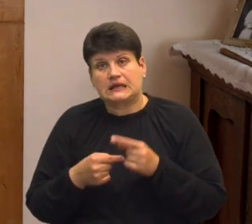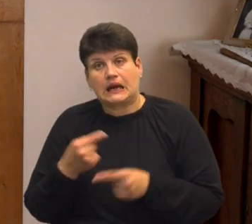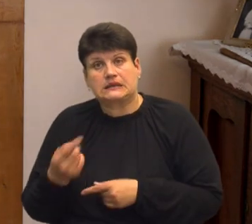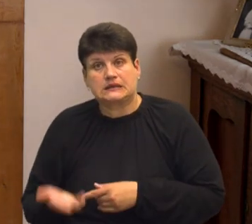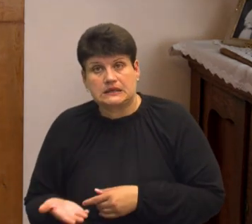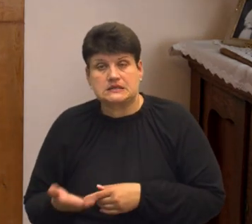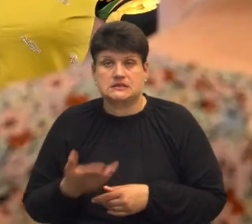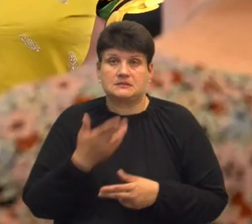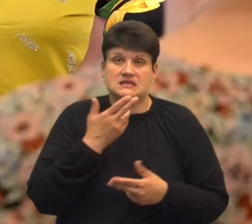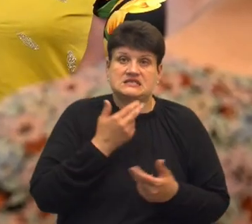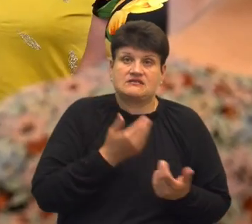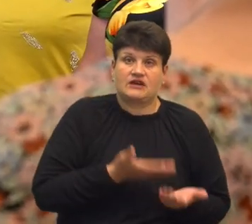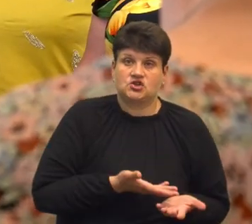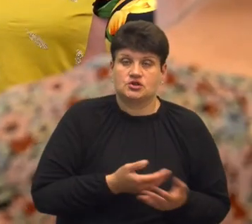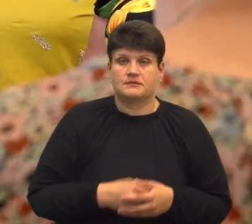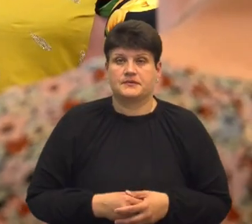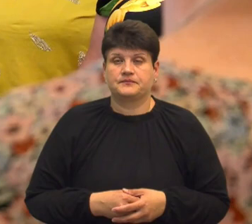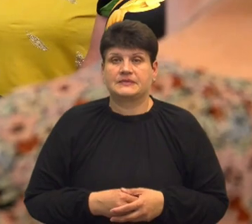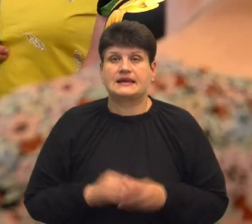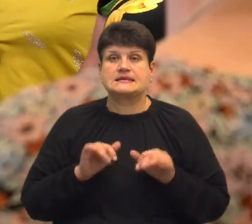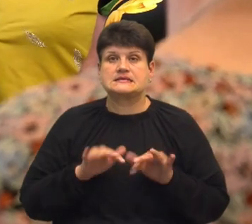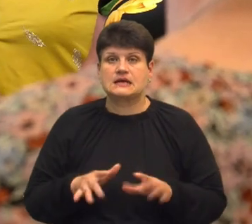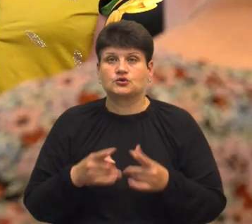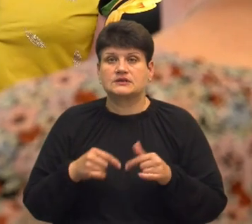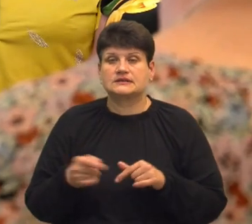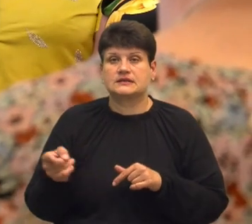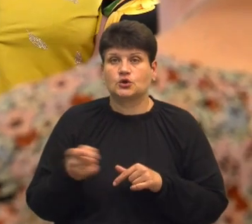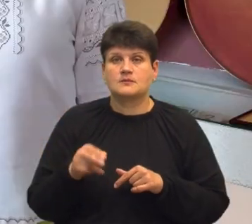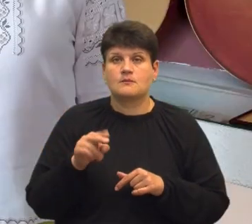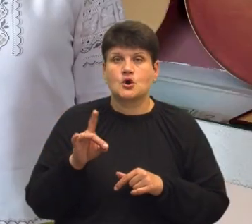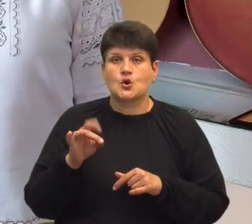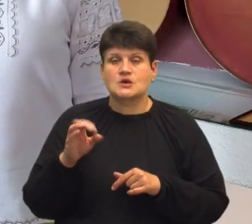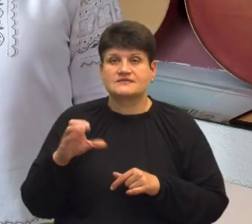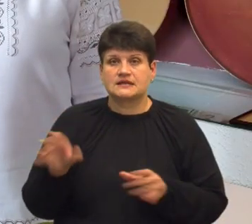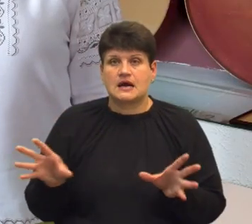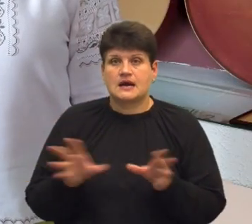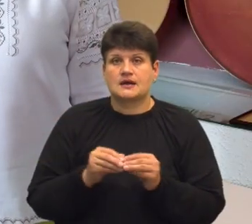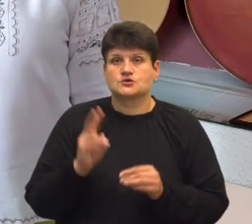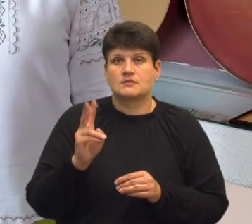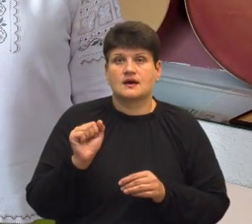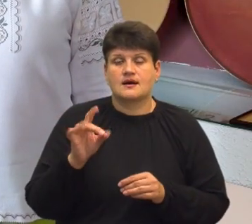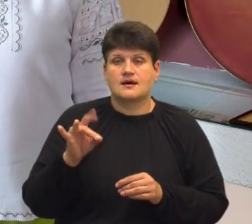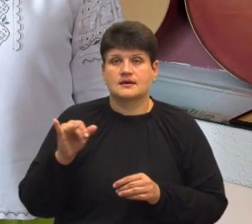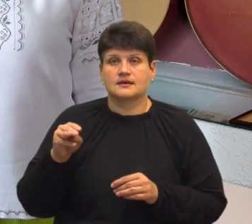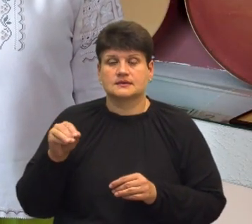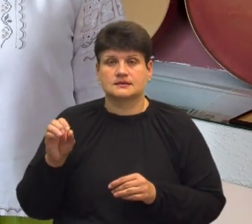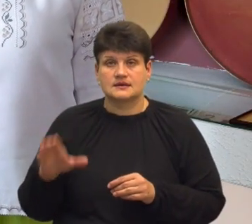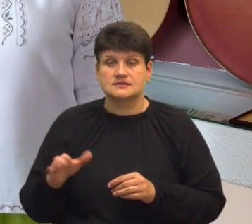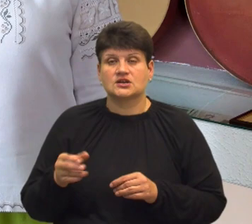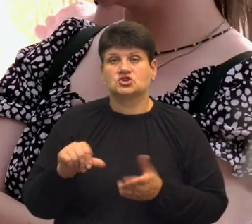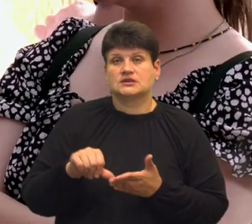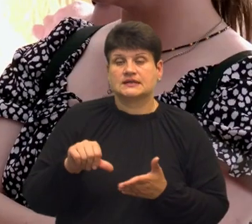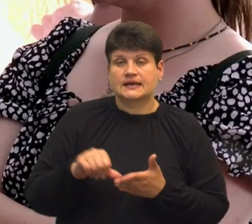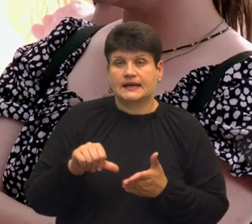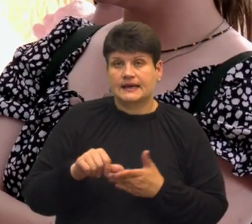звичиями. Захід організувала Тернопільська просвіта разом з Карітасом. Членкиня правління Тернопільської просвіти Галина